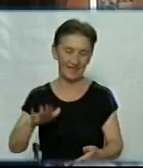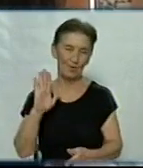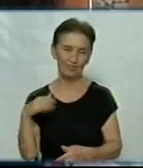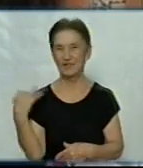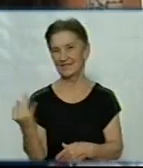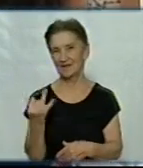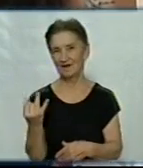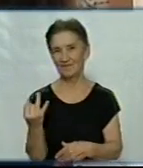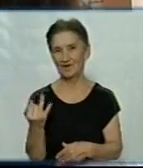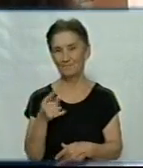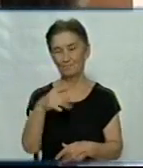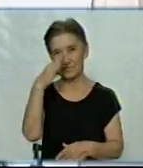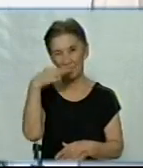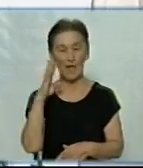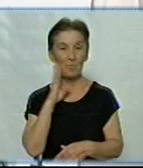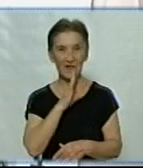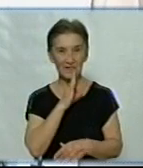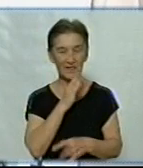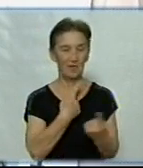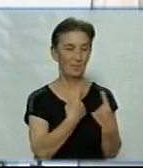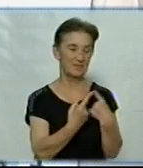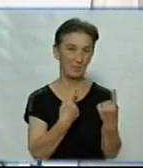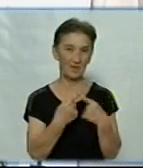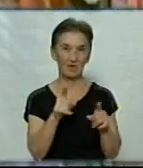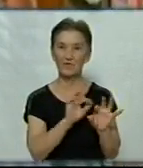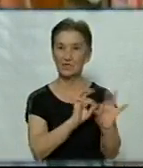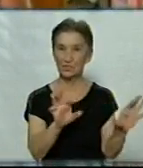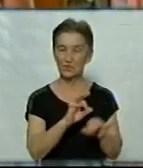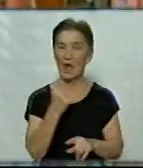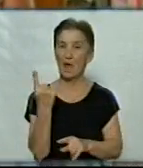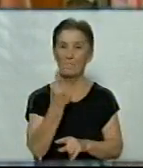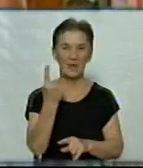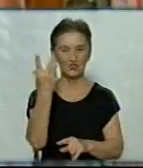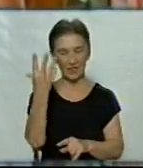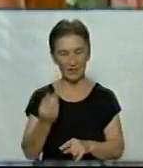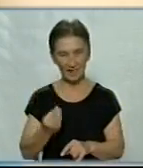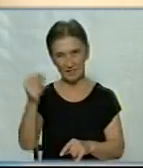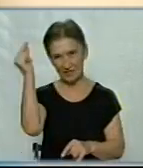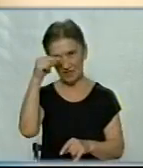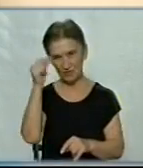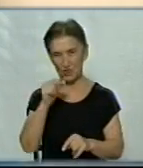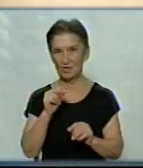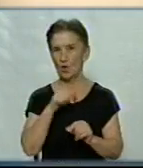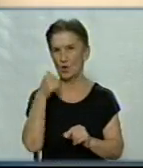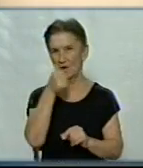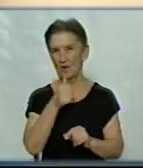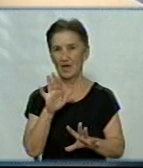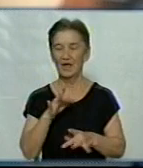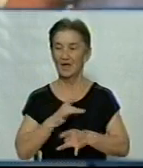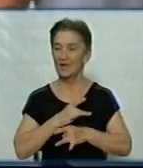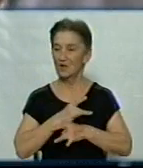Батьки першокласників, з якими поспілкувалася наша знімальна група, розповідають про перший день навчального уроку так. Було дуже святково,